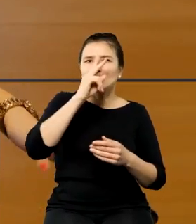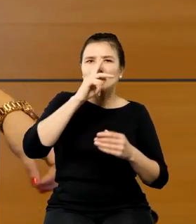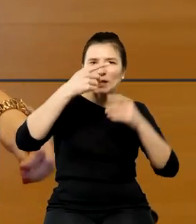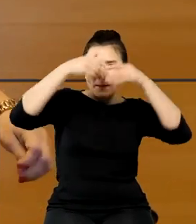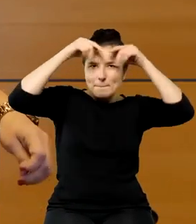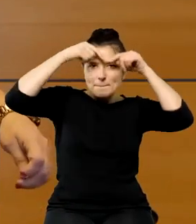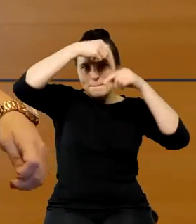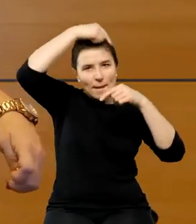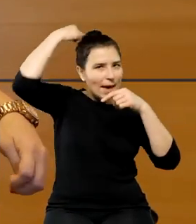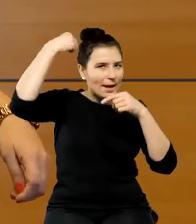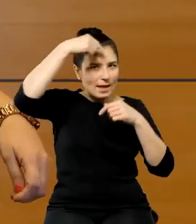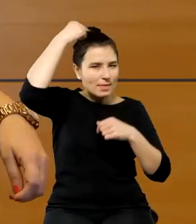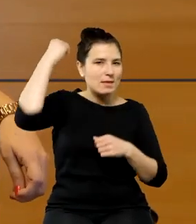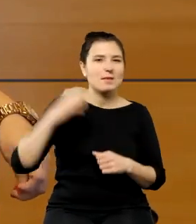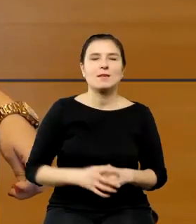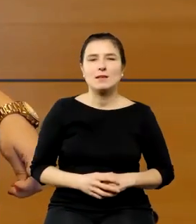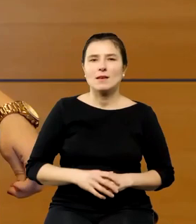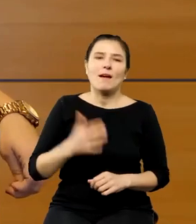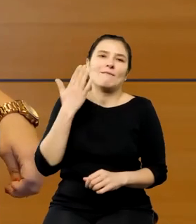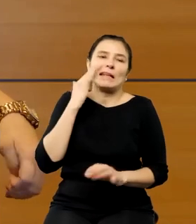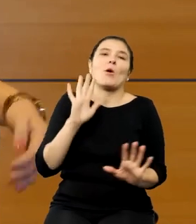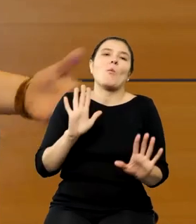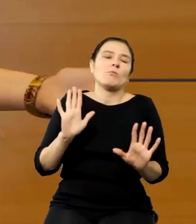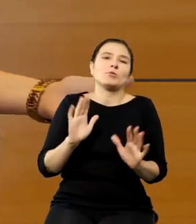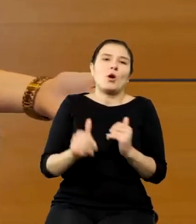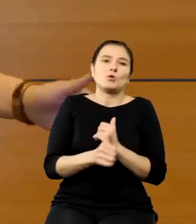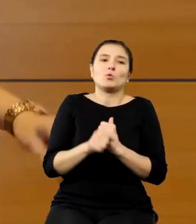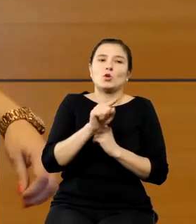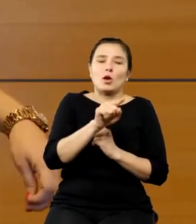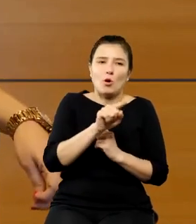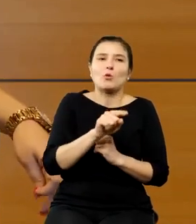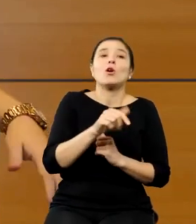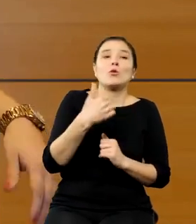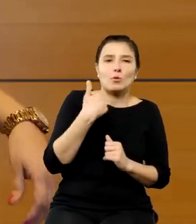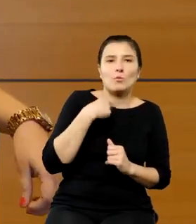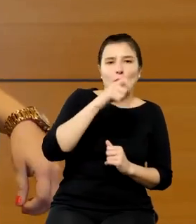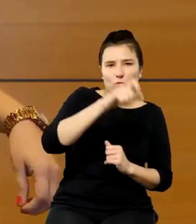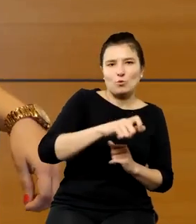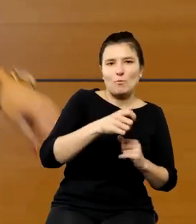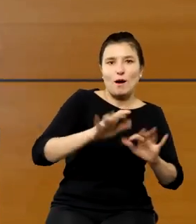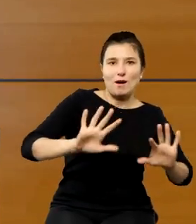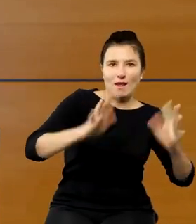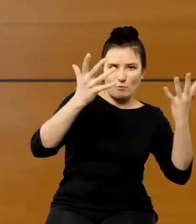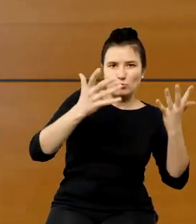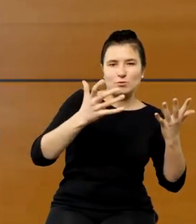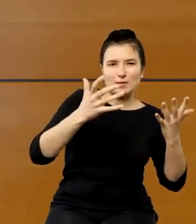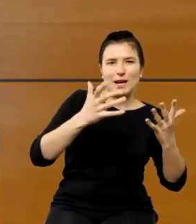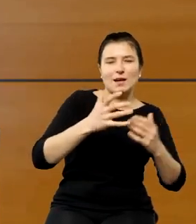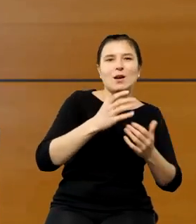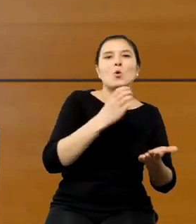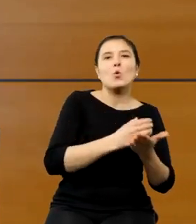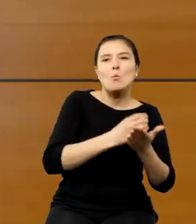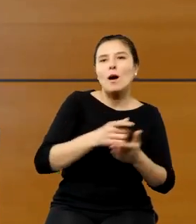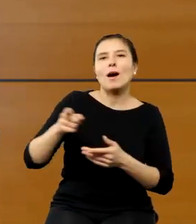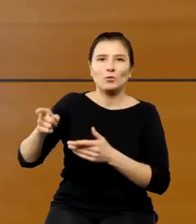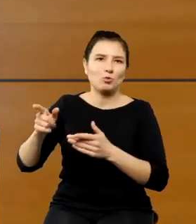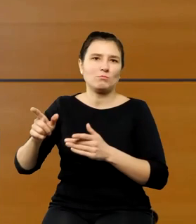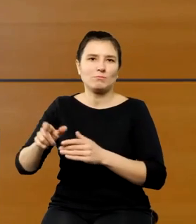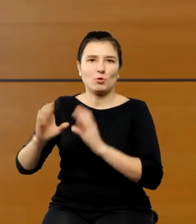zarzekali się, że chodzi oczywiście tylko o to, że on był rewolucjonistą i on był rewolucjonistą i tu się kończą te porównania,